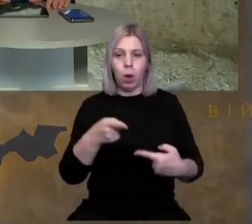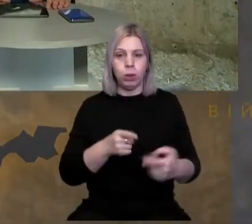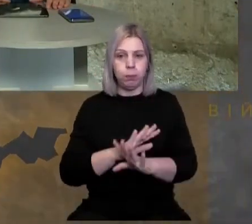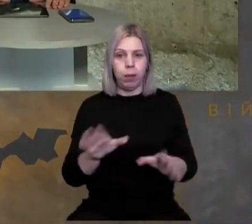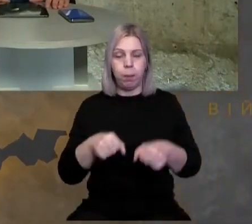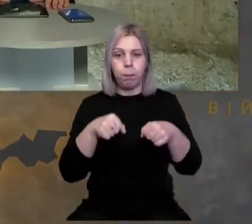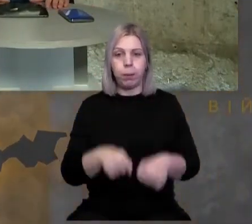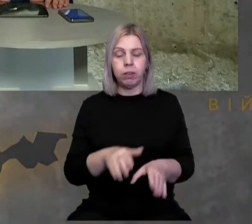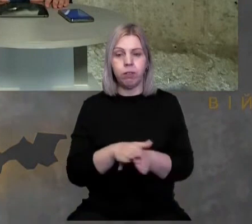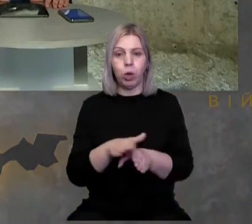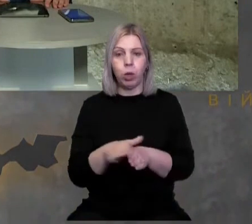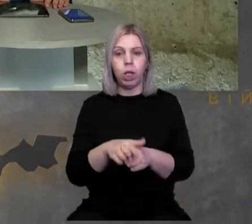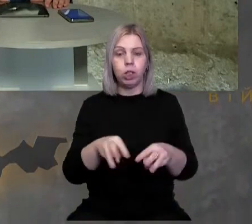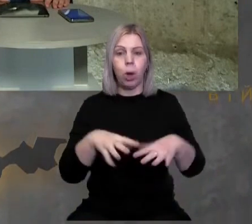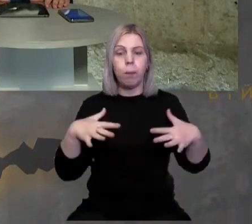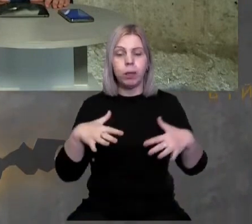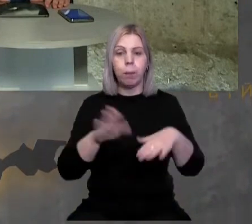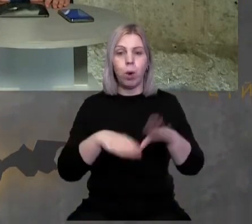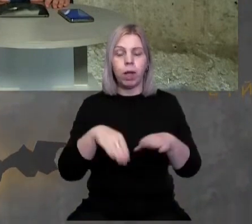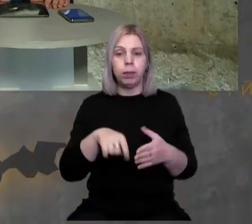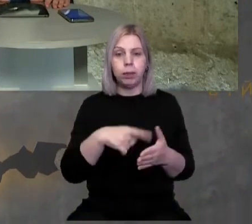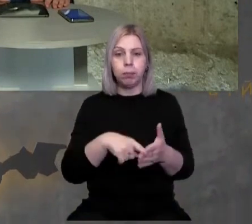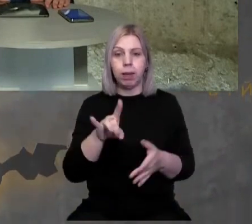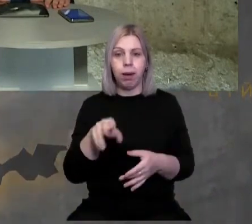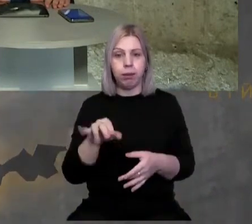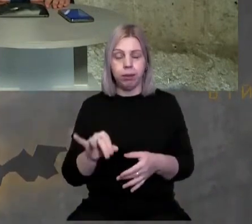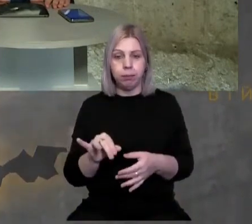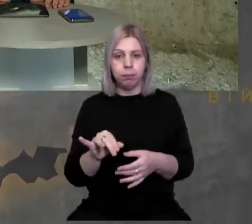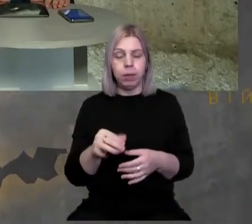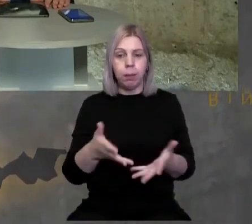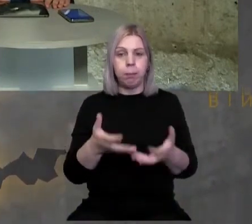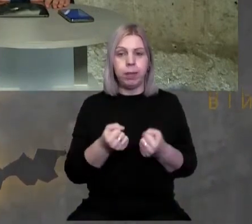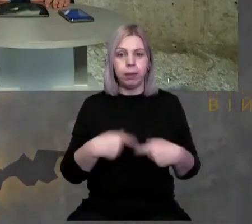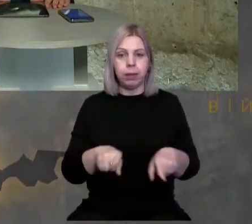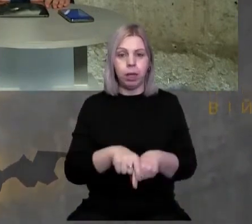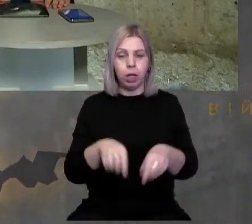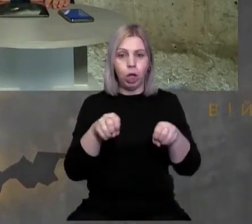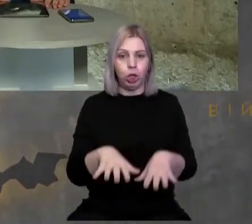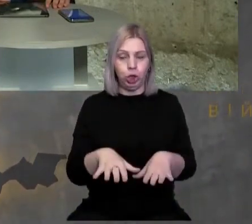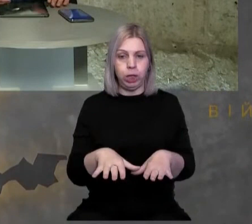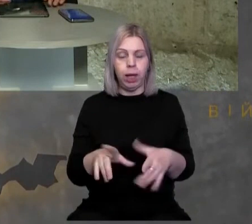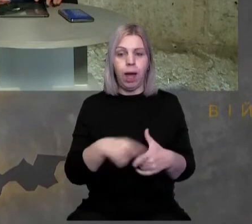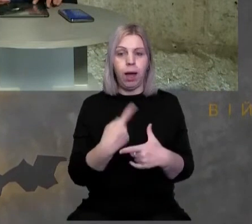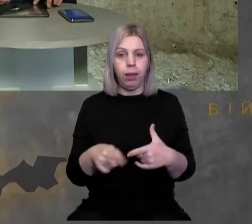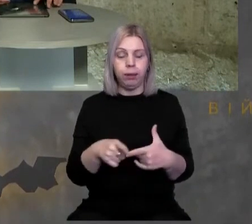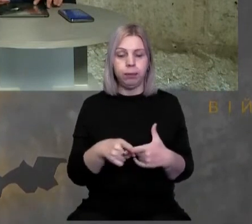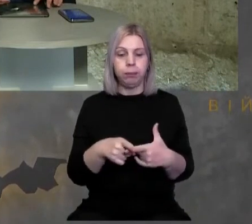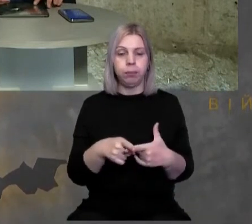право виконавчого комітету Мукачевської міської ради прийняти таке рішення. Але